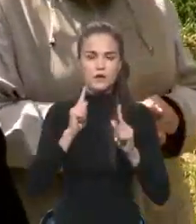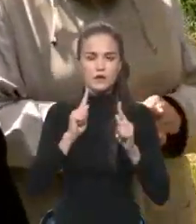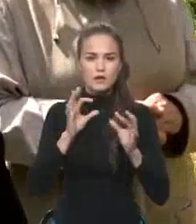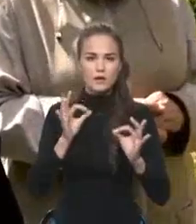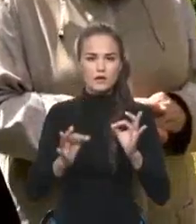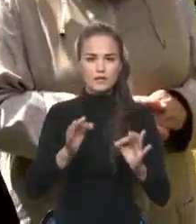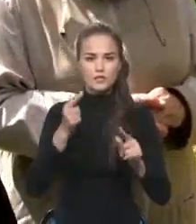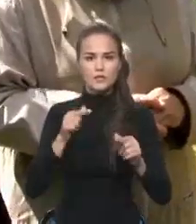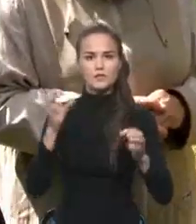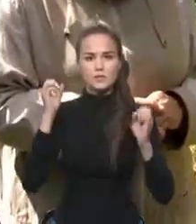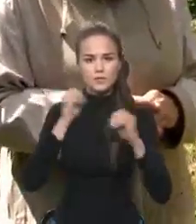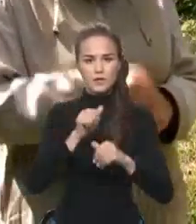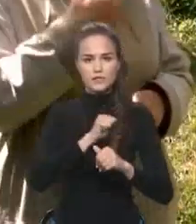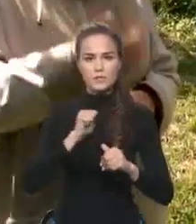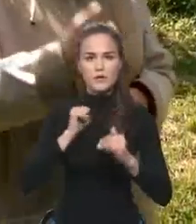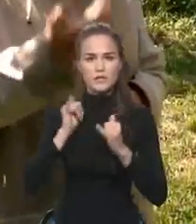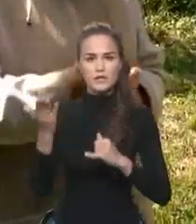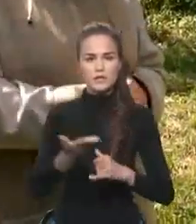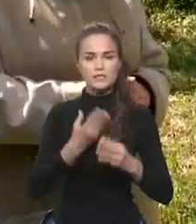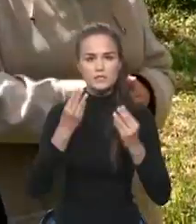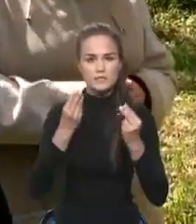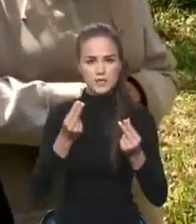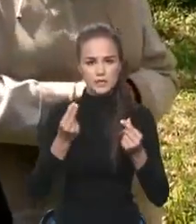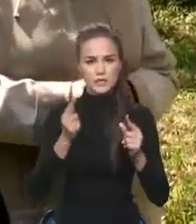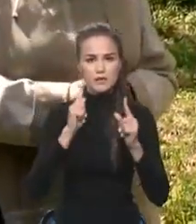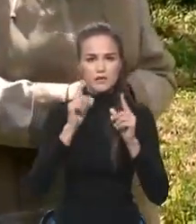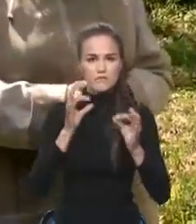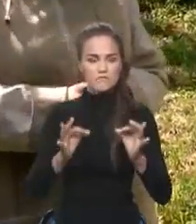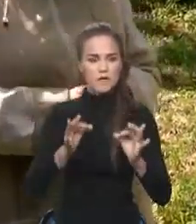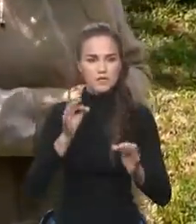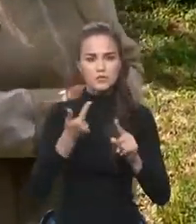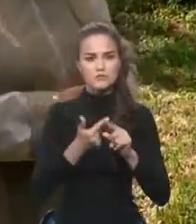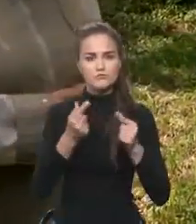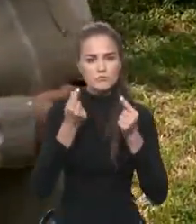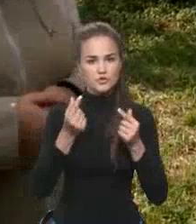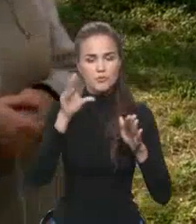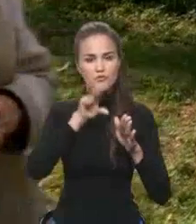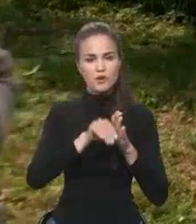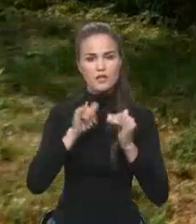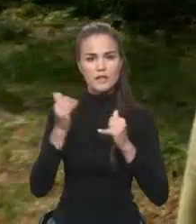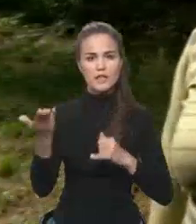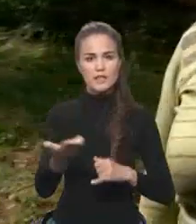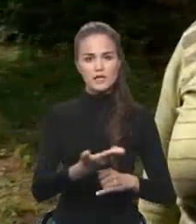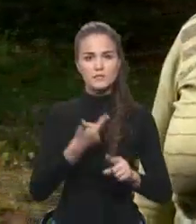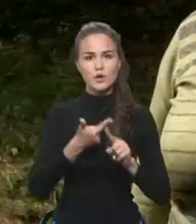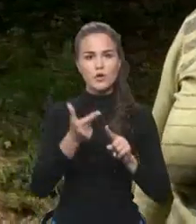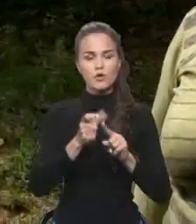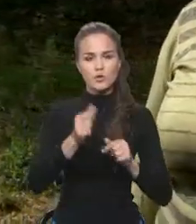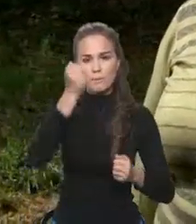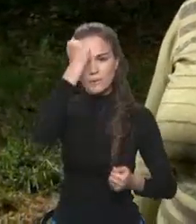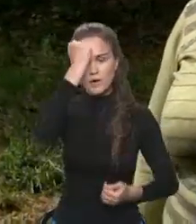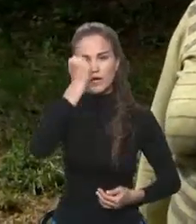собирала сама для нас деньги И вот, как бы, конечно, это такой весомый очень вклад был для нас И вообще мы очень благодарны, конечно